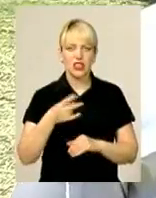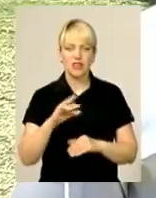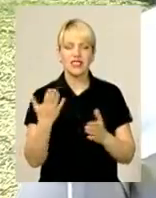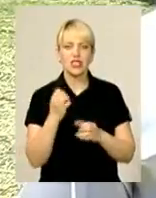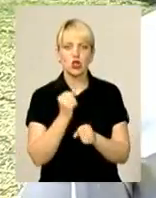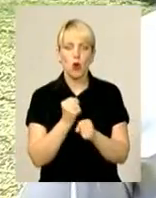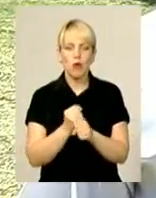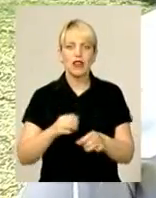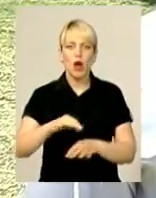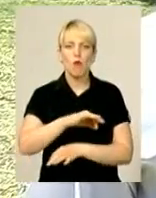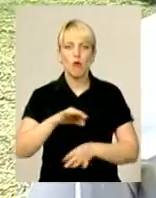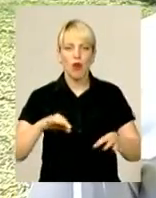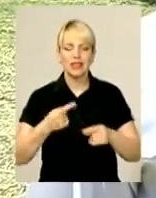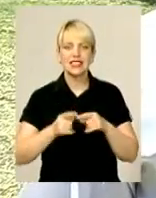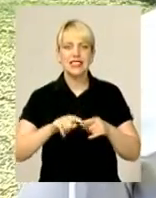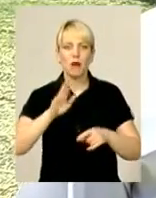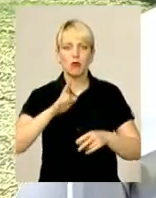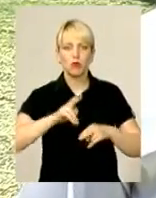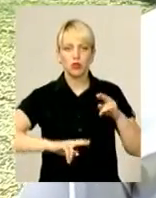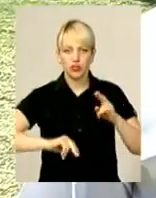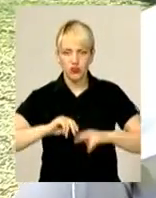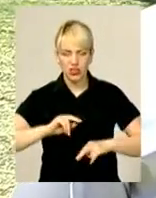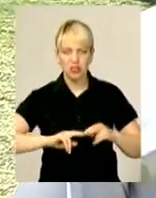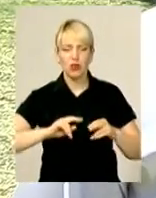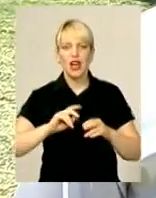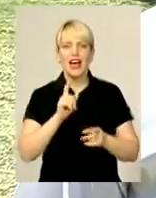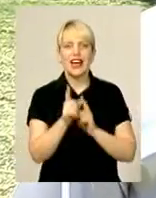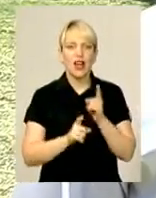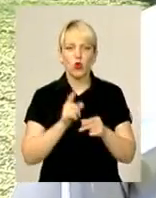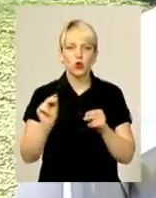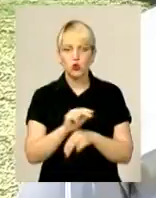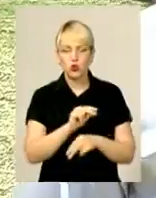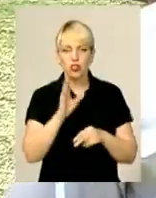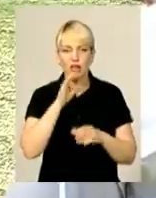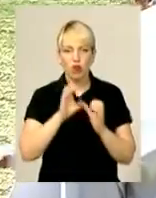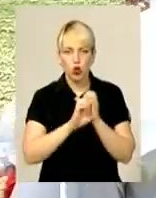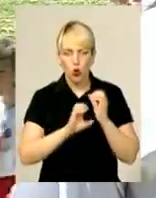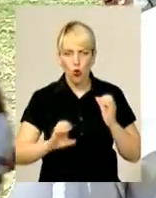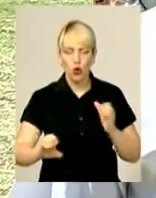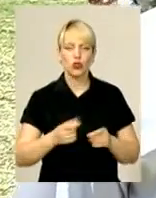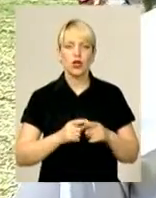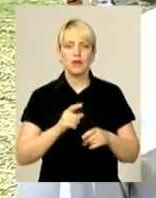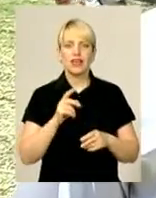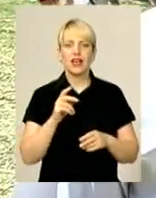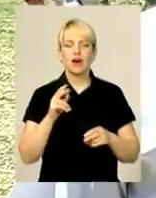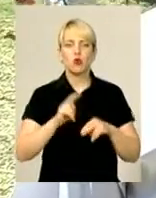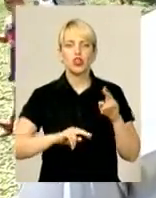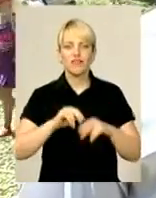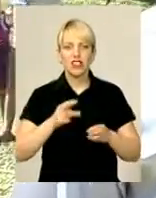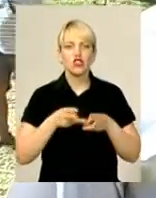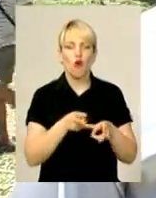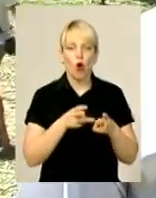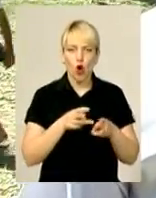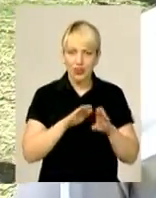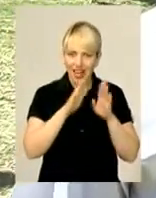проекти, тобто це будівництво, реконструкція водогону, будівництво котельні, будівництво, це в школі,